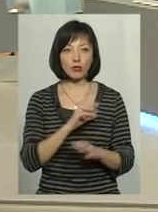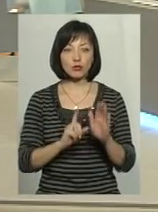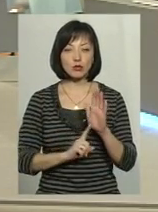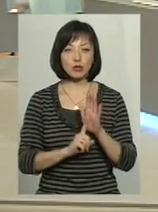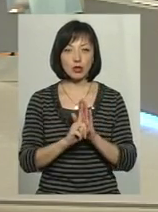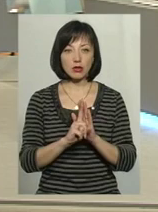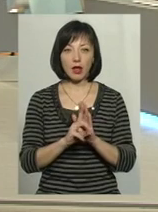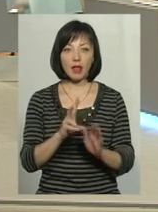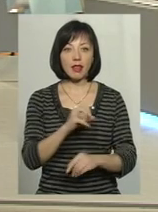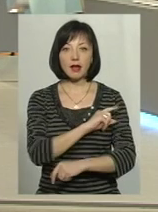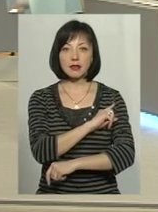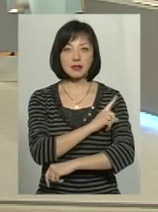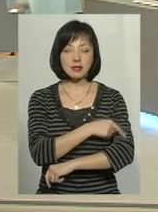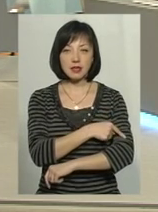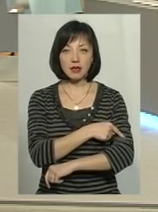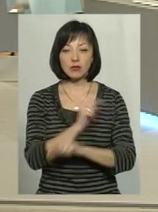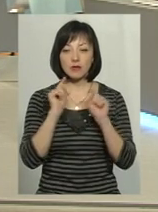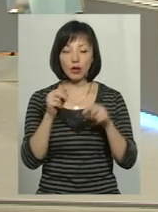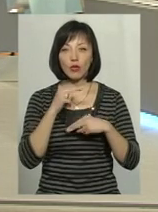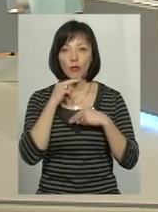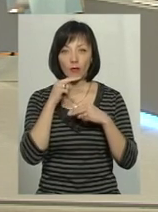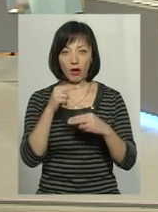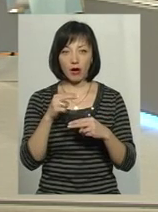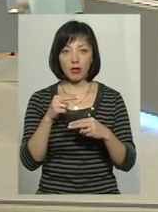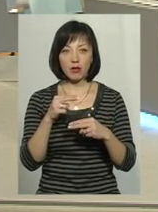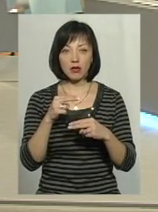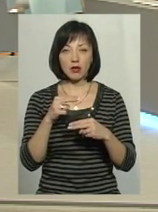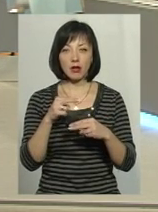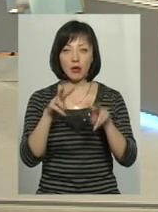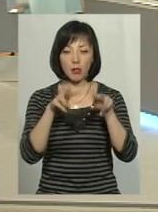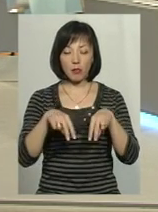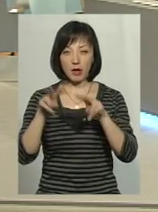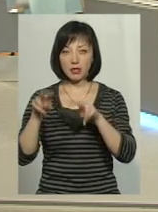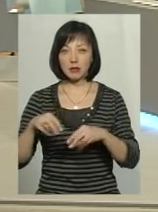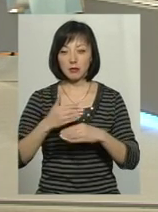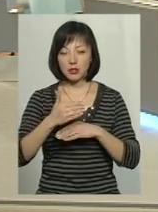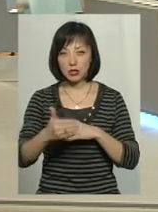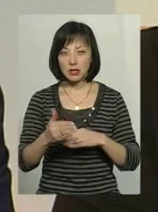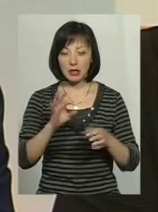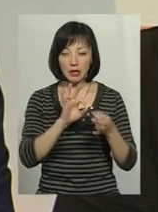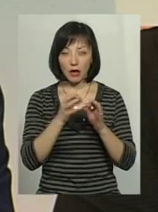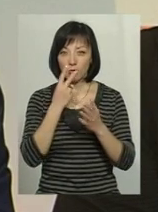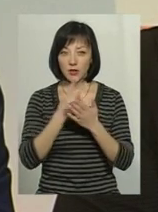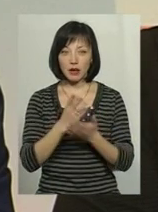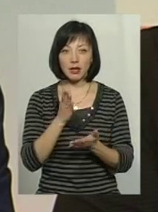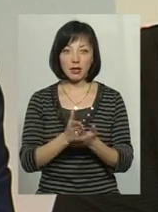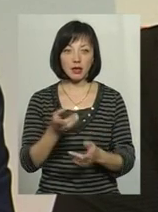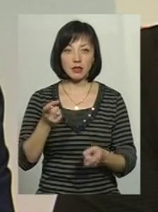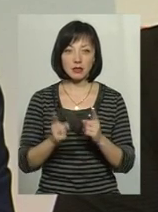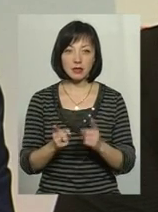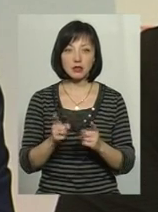не сильно звертали на це увагу, пробіглися. Але потім, коли детально подивилися, там є дійсно